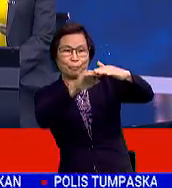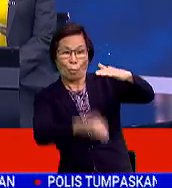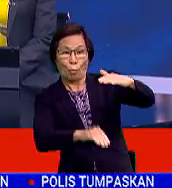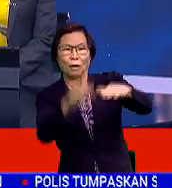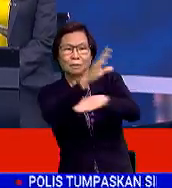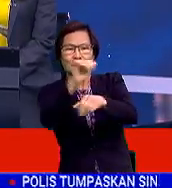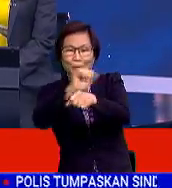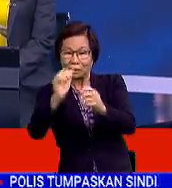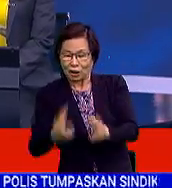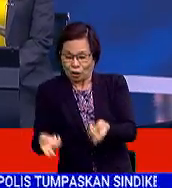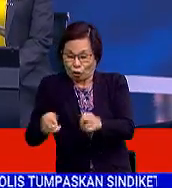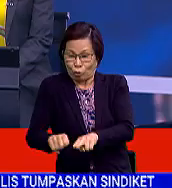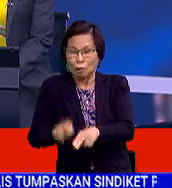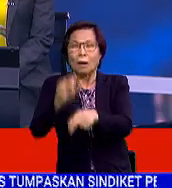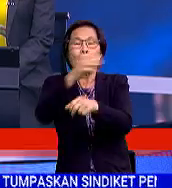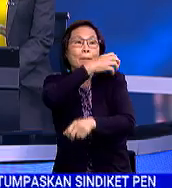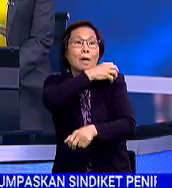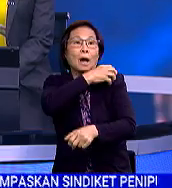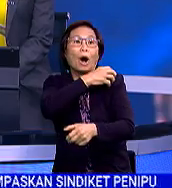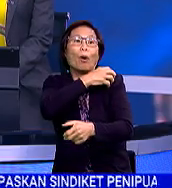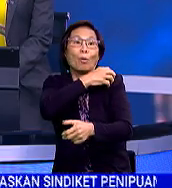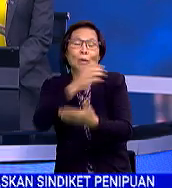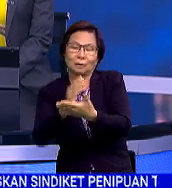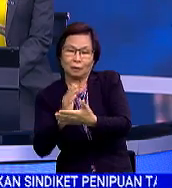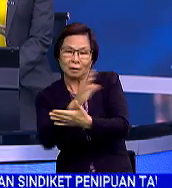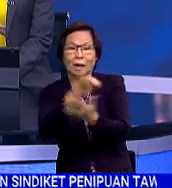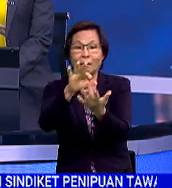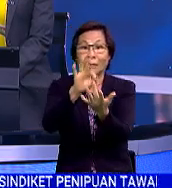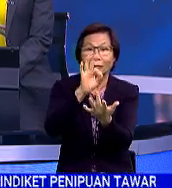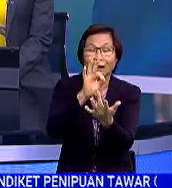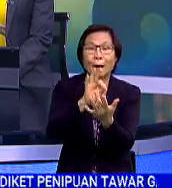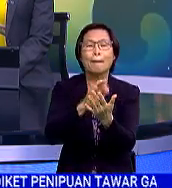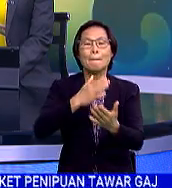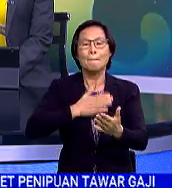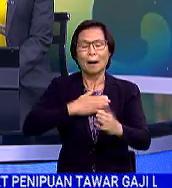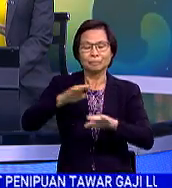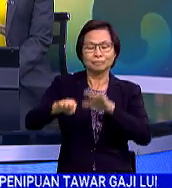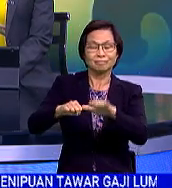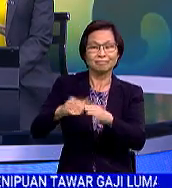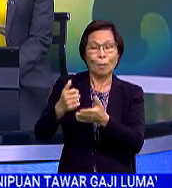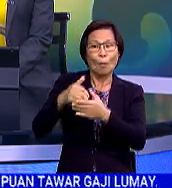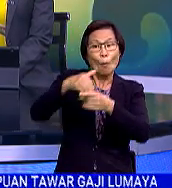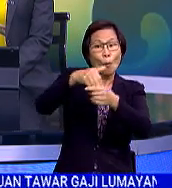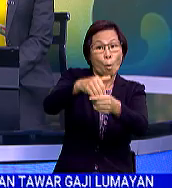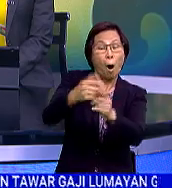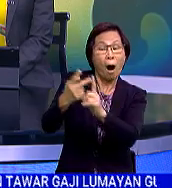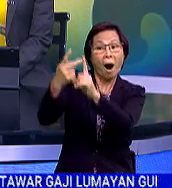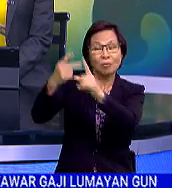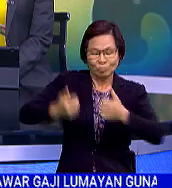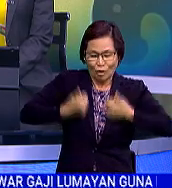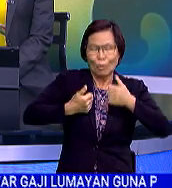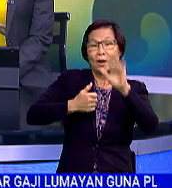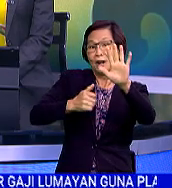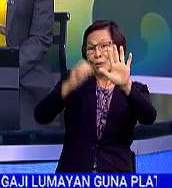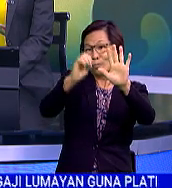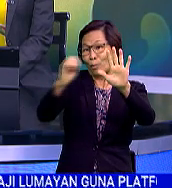kakitangan kontrak, pegawai sembilan harian serta lantikan di bawah MyStep bakal menerima bantuan khas keuangan Aidilfitri RM500.